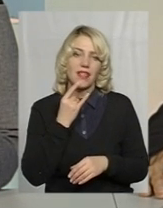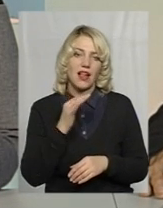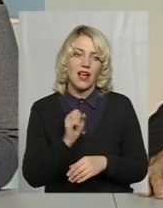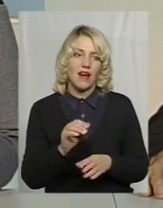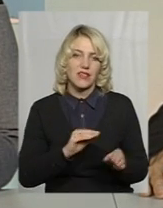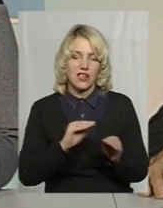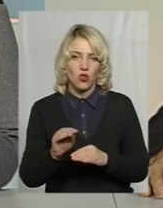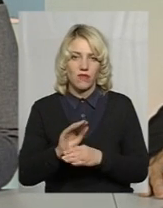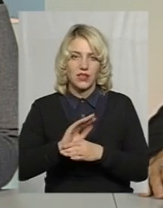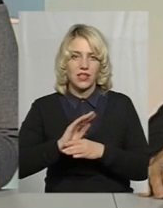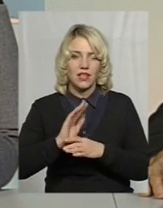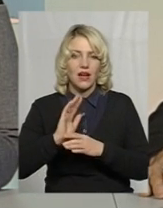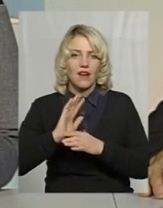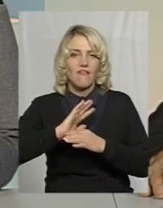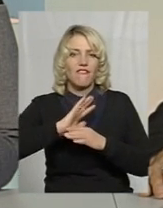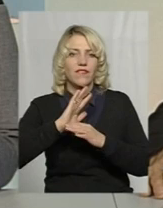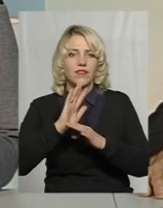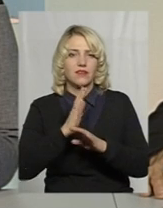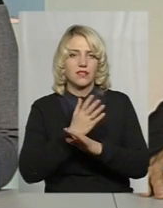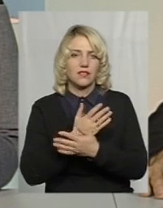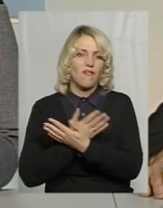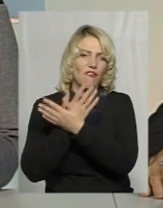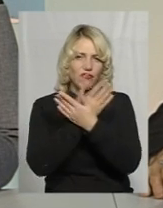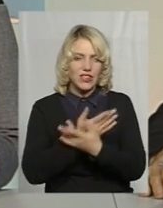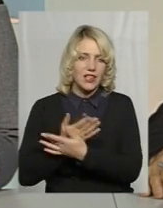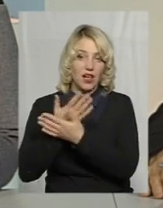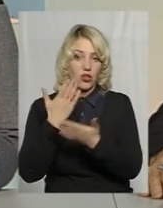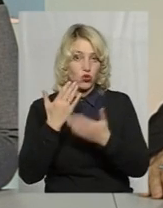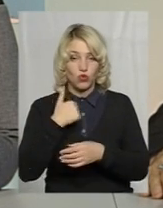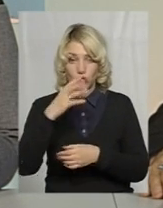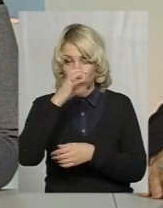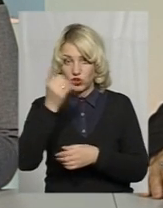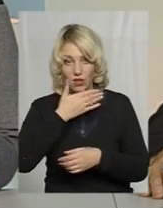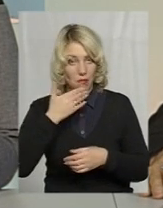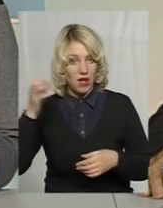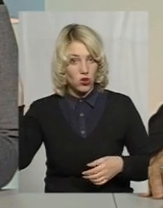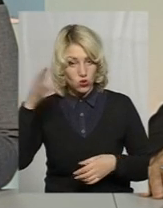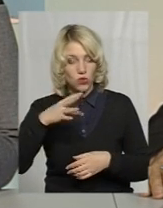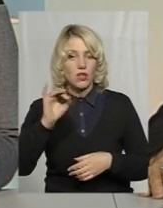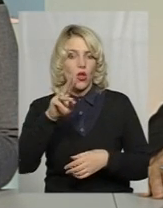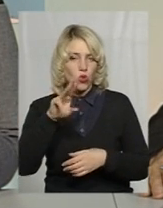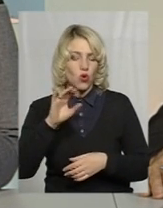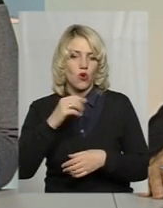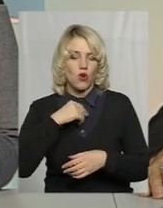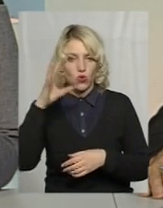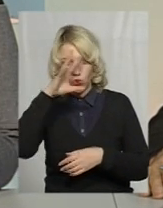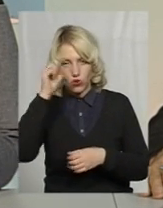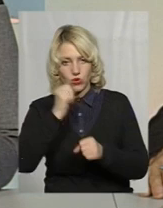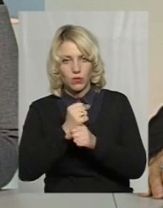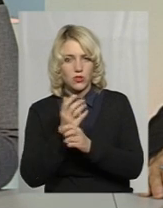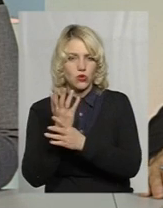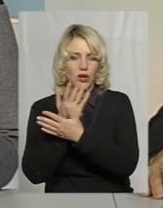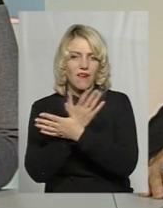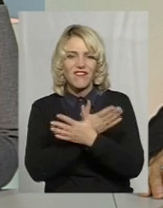вітряк. Тобто, якщо в нас, наприклад, вночі немає сонця, то в нас вітряк крутиться, і таким чином виробляє електричну